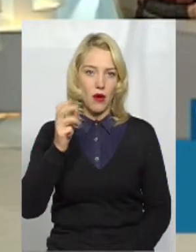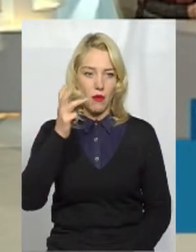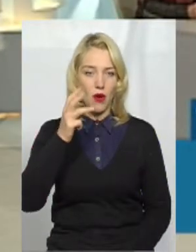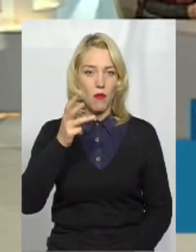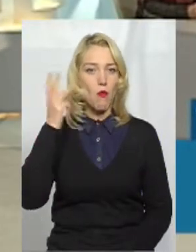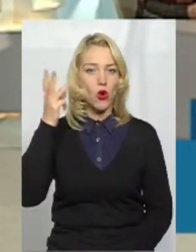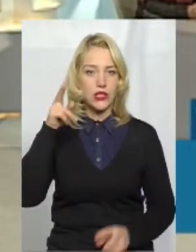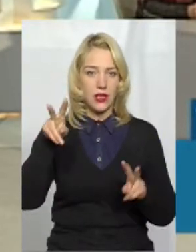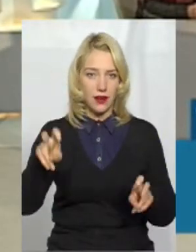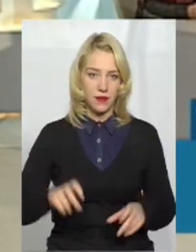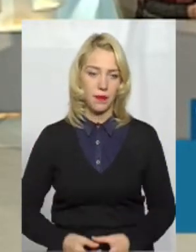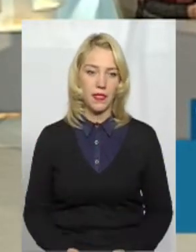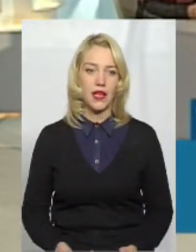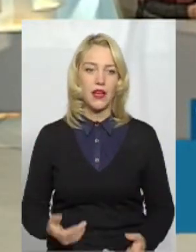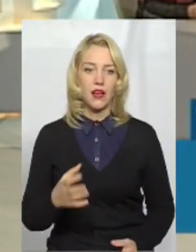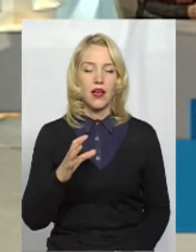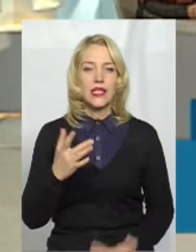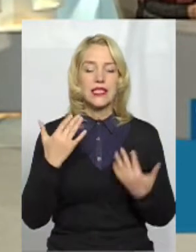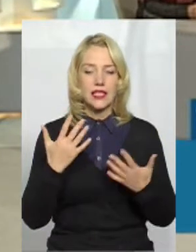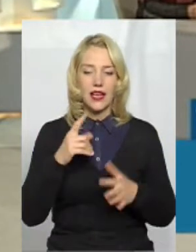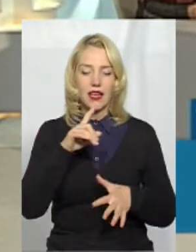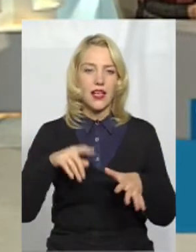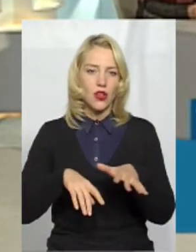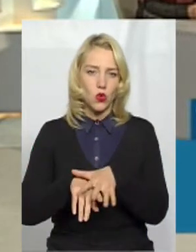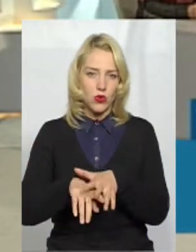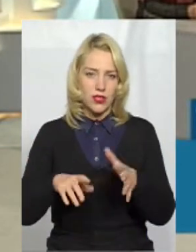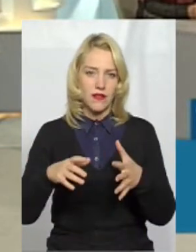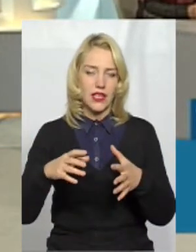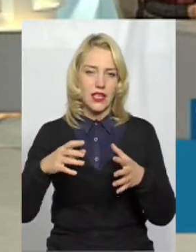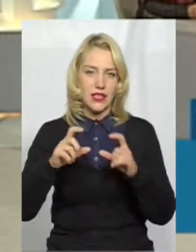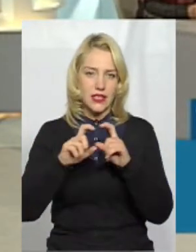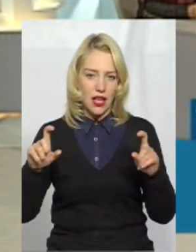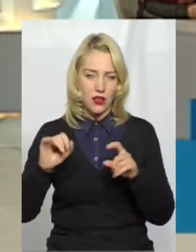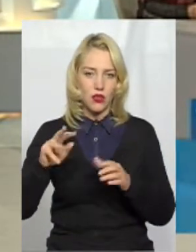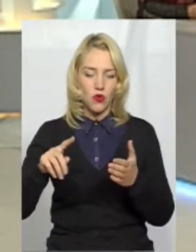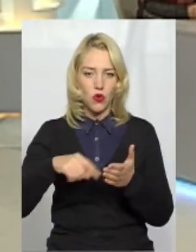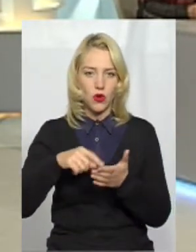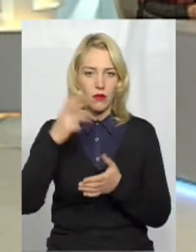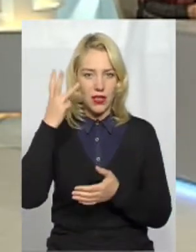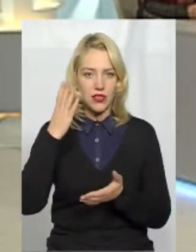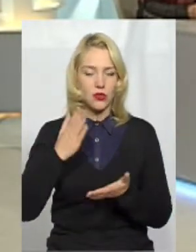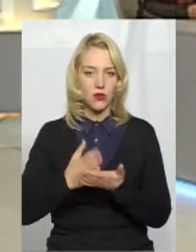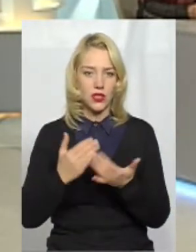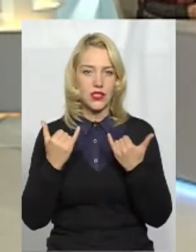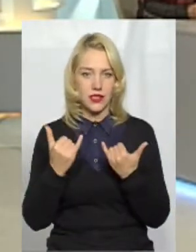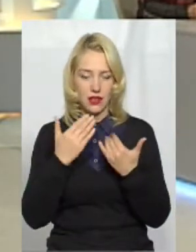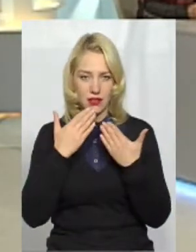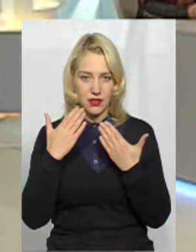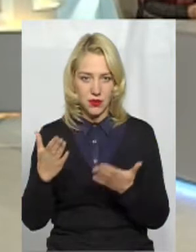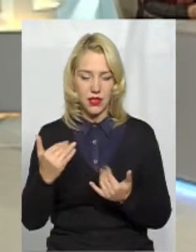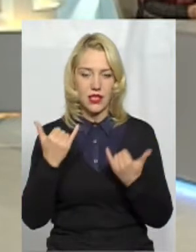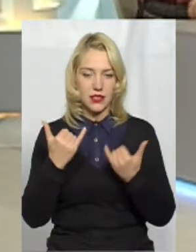скільки інклюзивних закладів освітніх є зараз у Хмельницькому? Наразі в місті Хмельницькому